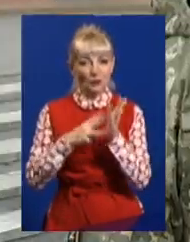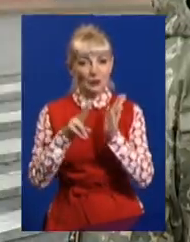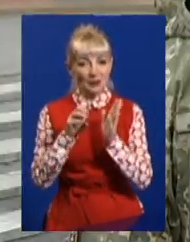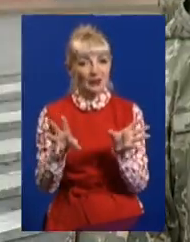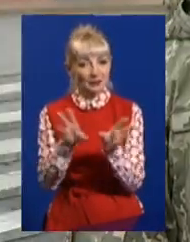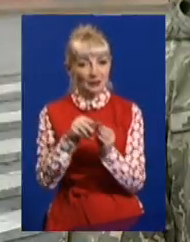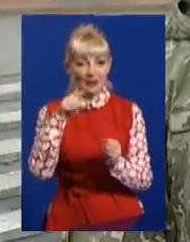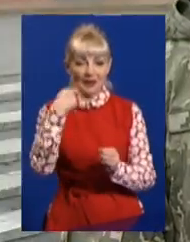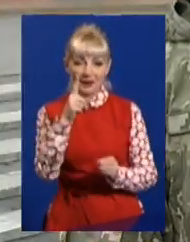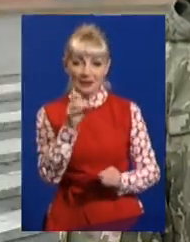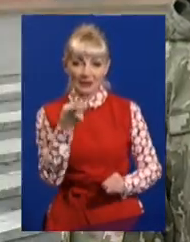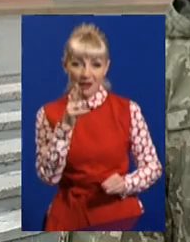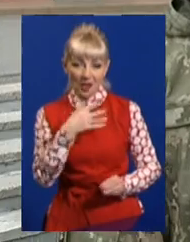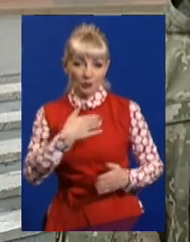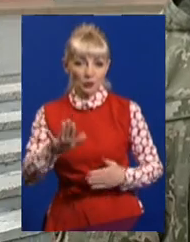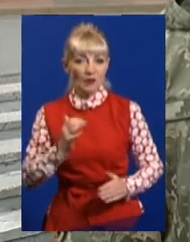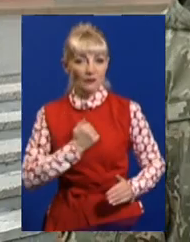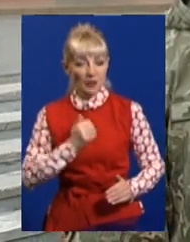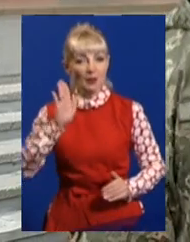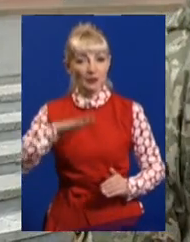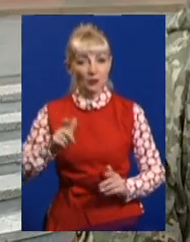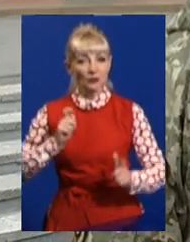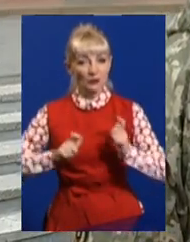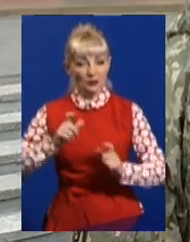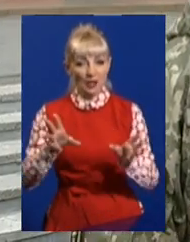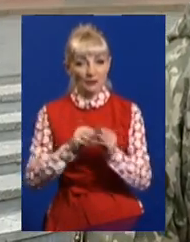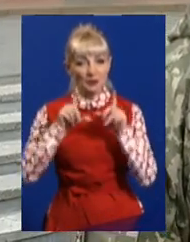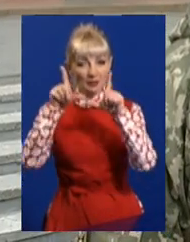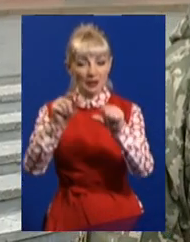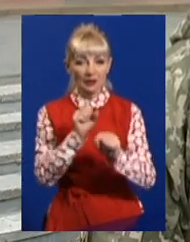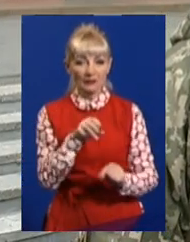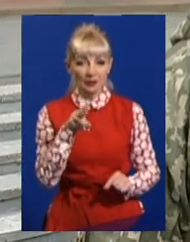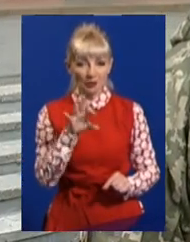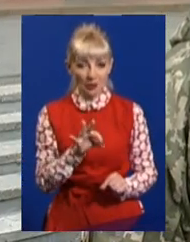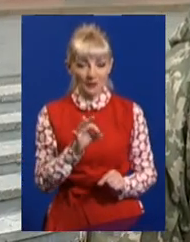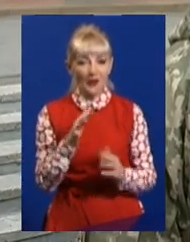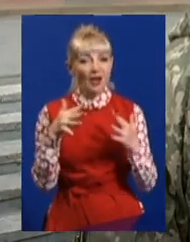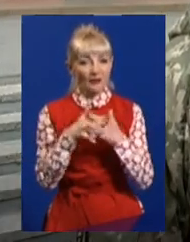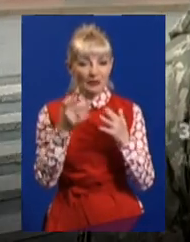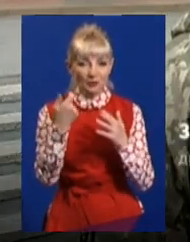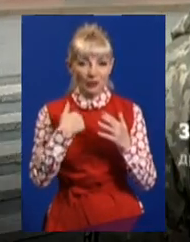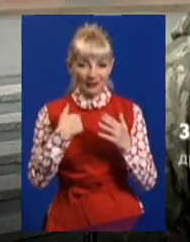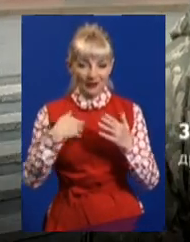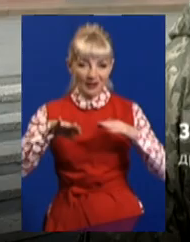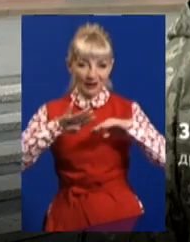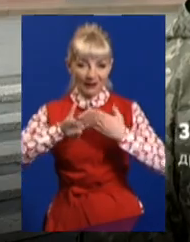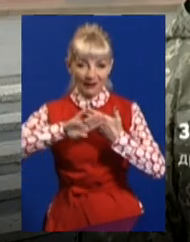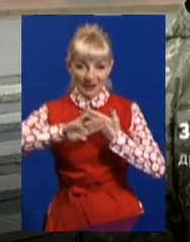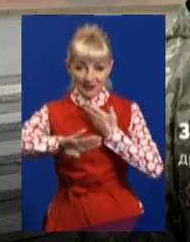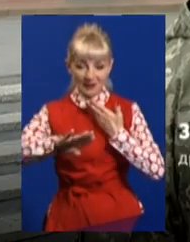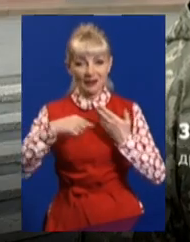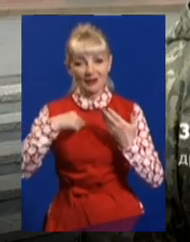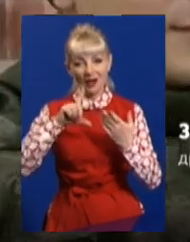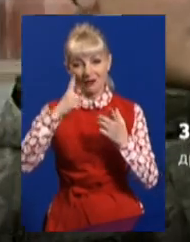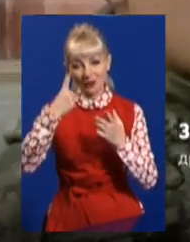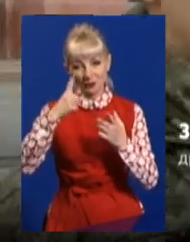Спочатку, каже Зурян, пішли до армії, потім до інституту. Разом поїхали до зони АТО. Війна трохи нас розділила. Я поїхав в одну сторону, він поїхав в